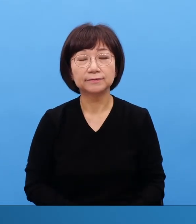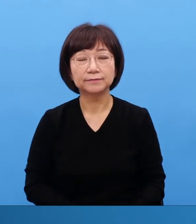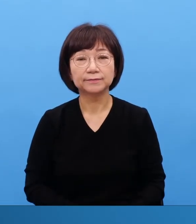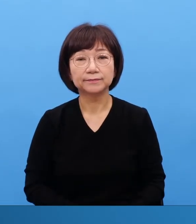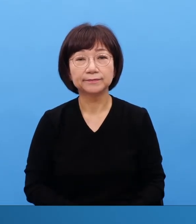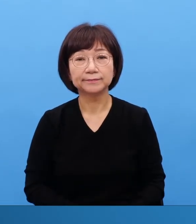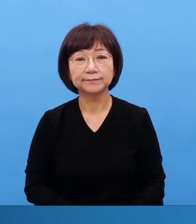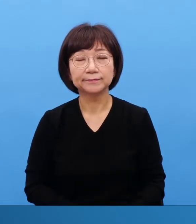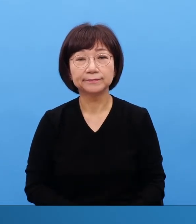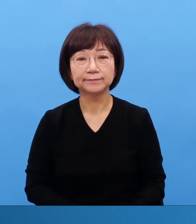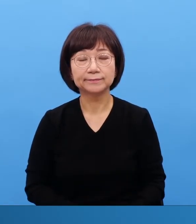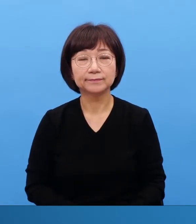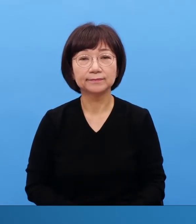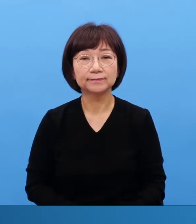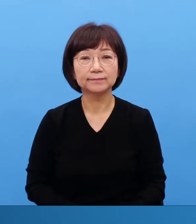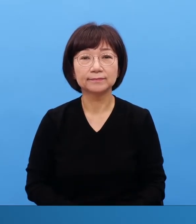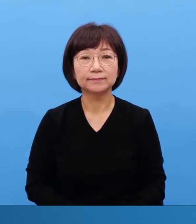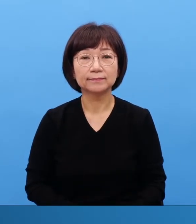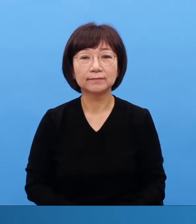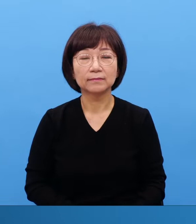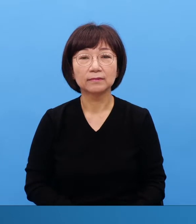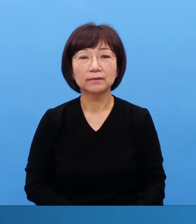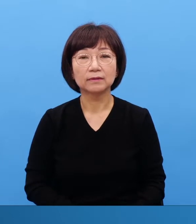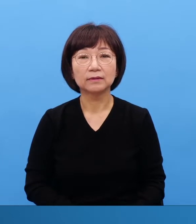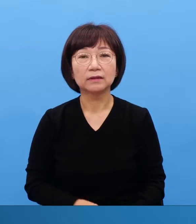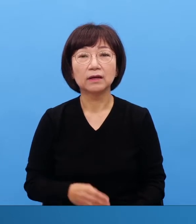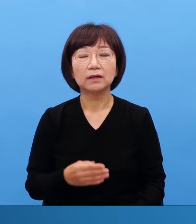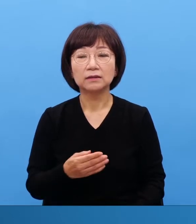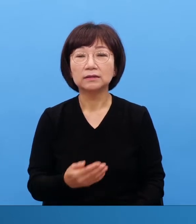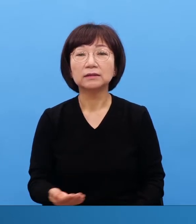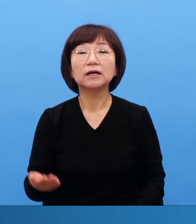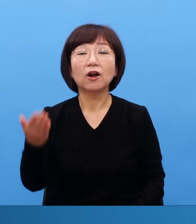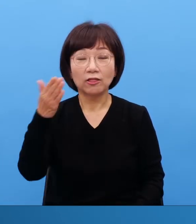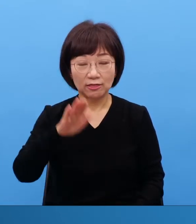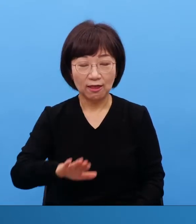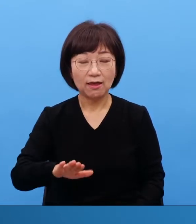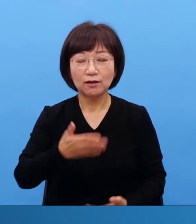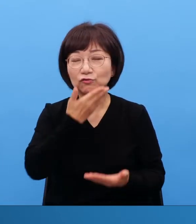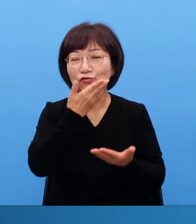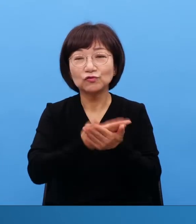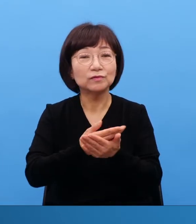이 다윗 같은 일은, 마음이 온 백성에게 일어난 것입니다.